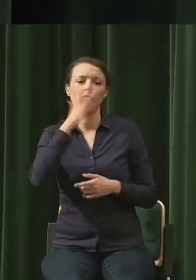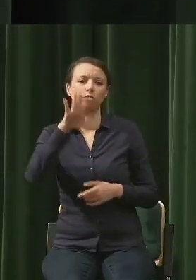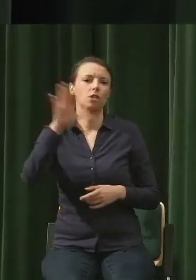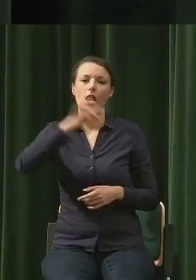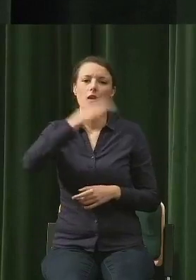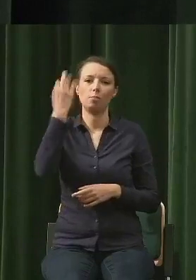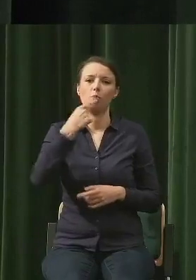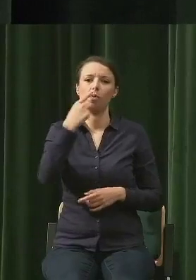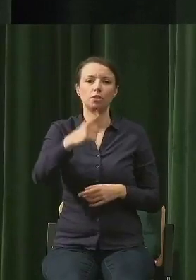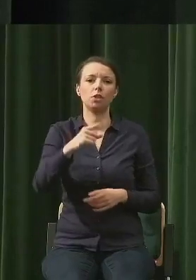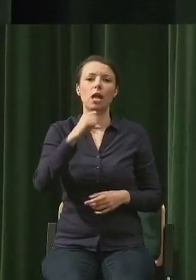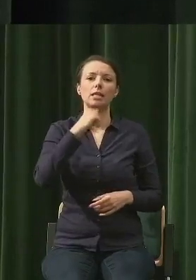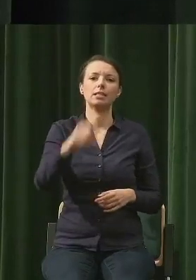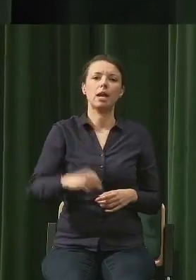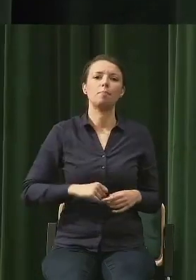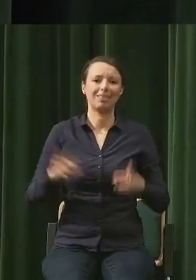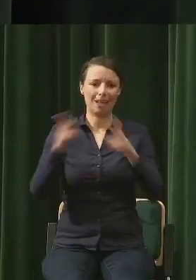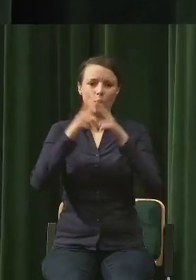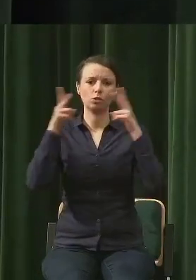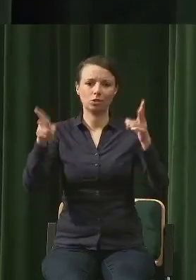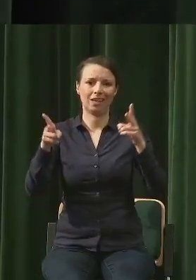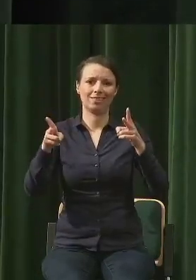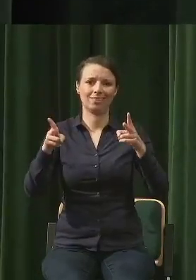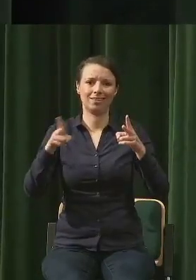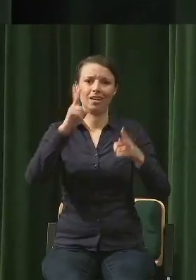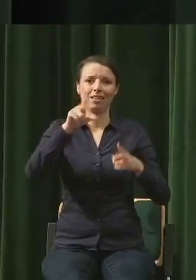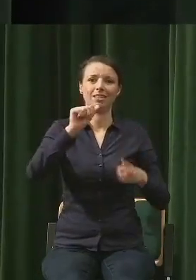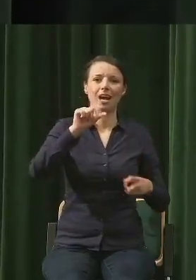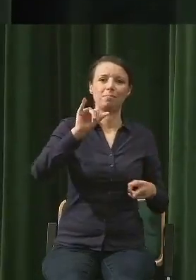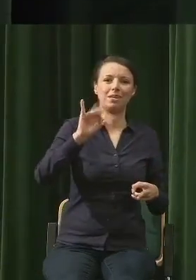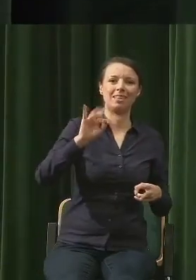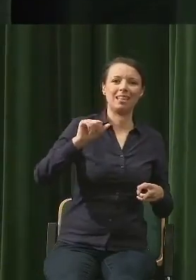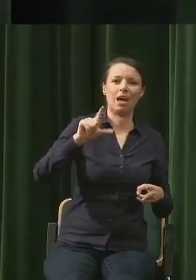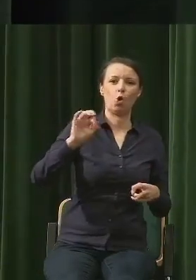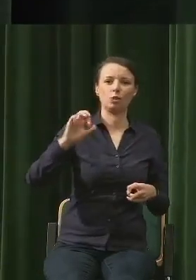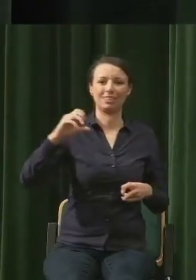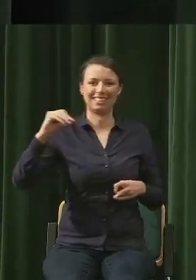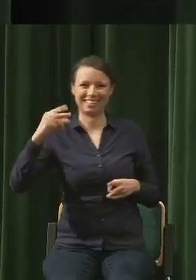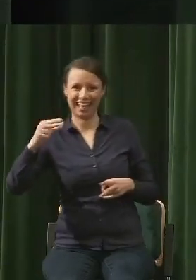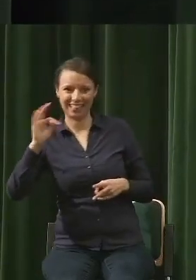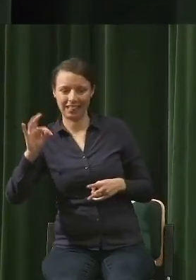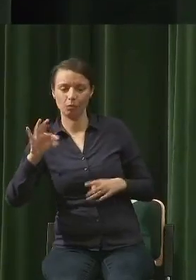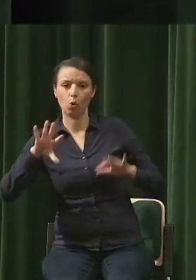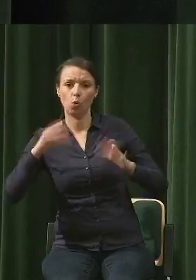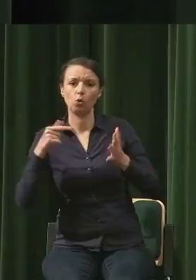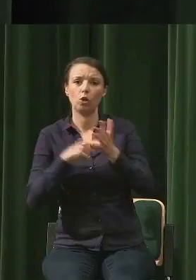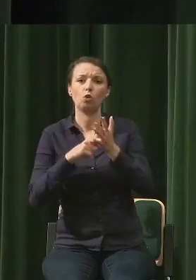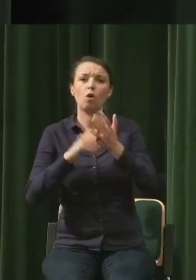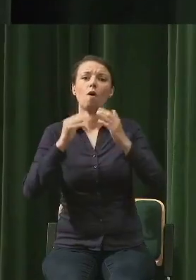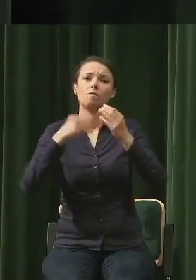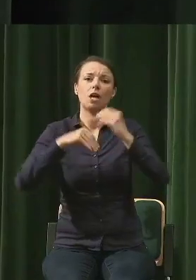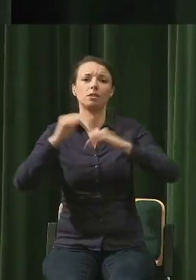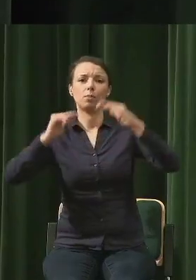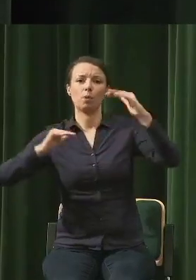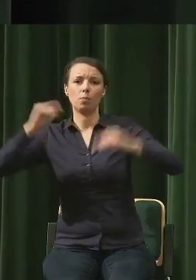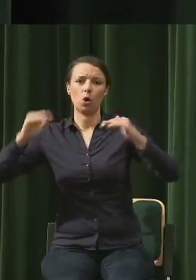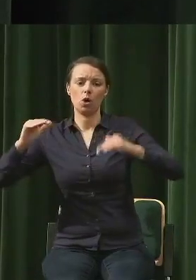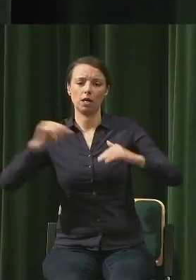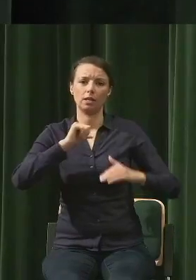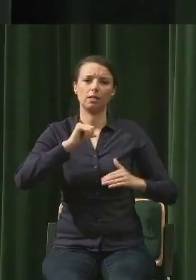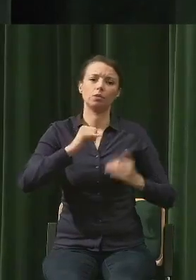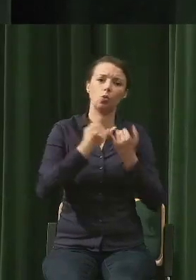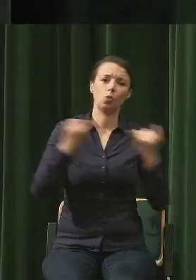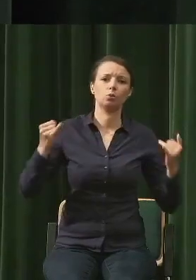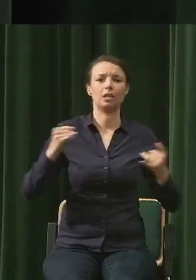kapitałocen. I że ta odpowiedzialność rozkłada się proporcjonalnie do kontroli kapitału, który jest siłą sprawczą w dzisiejszym społeczeństwie i